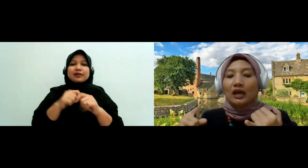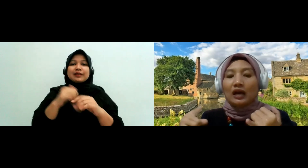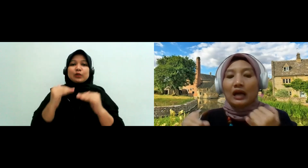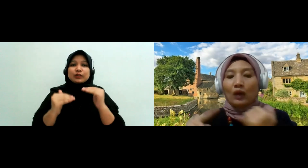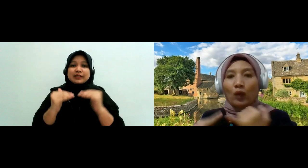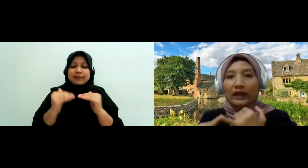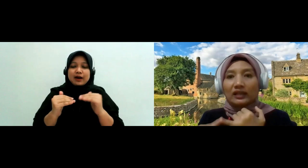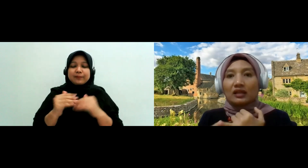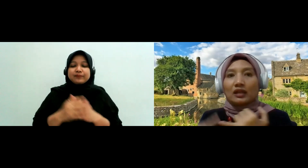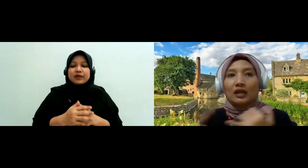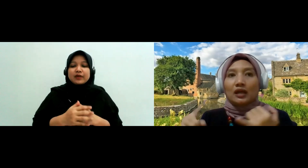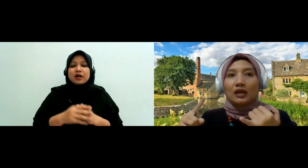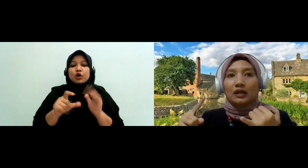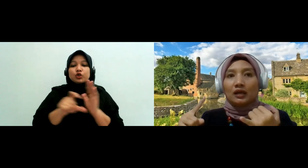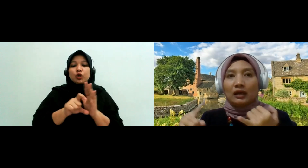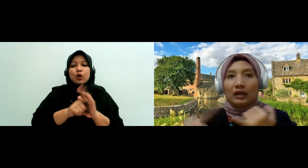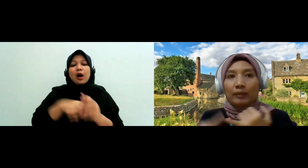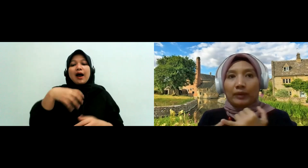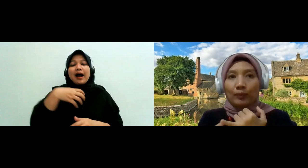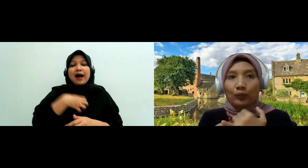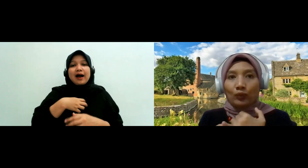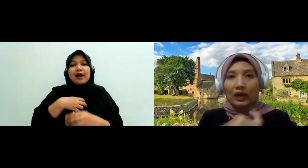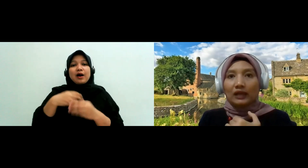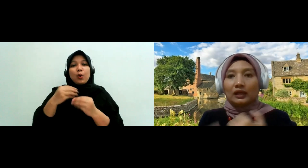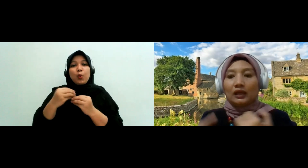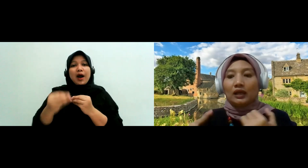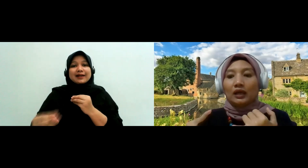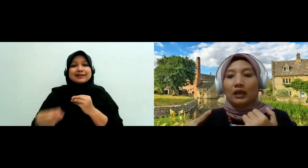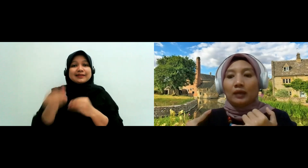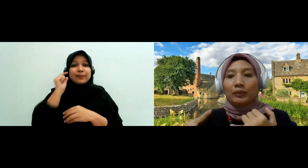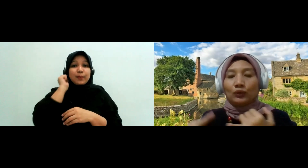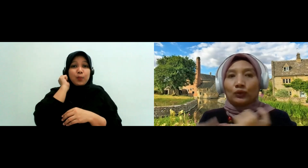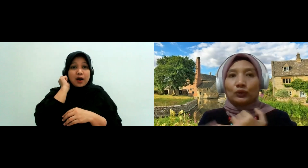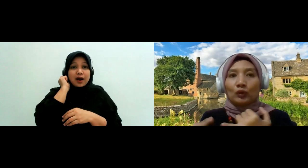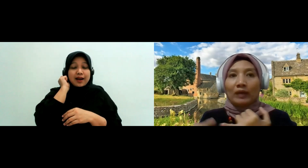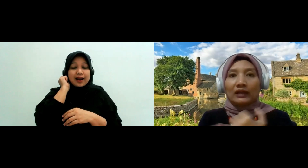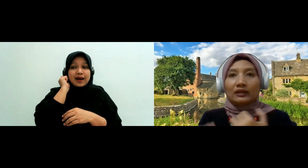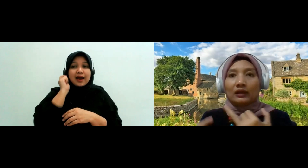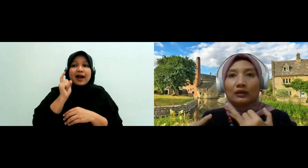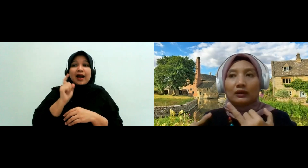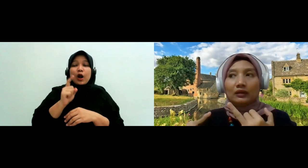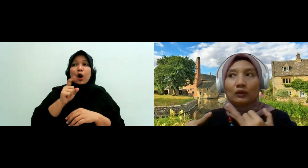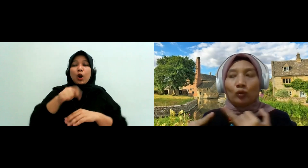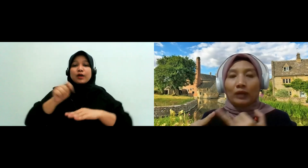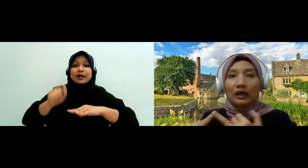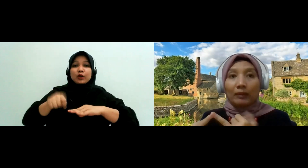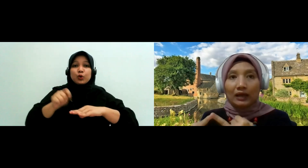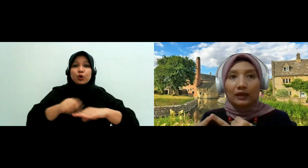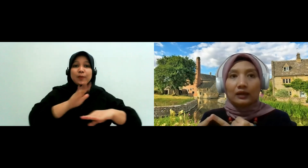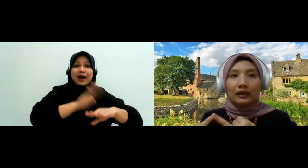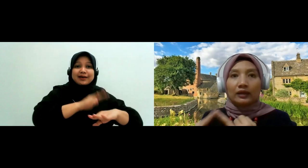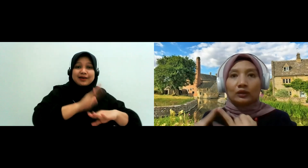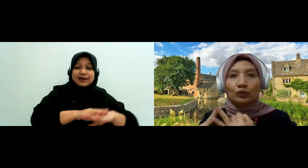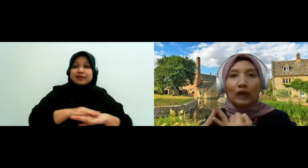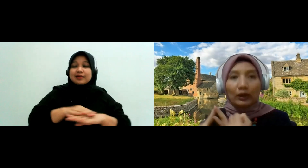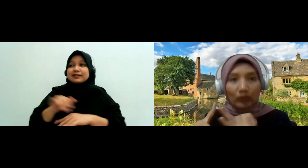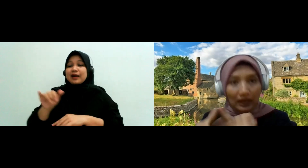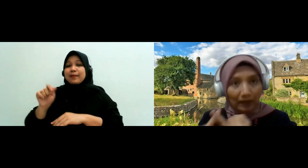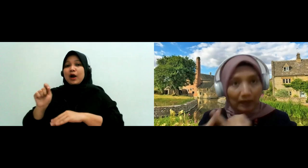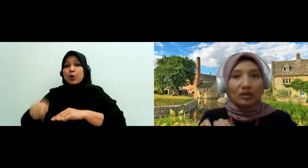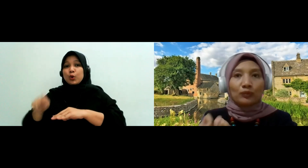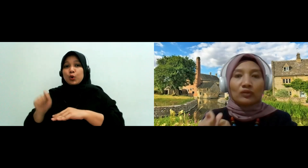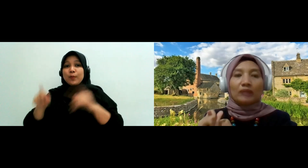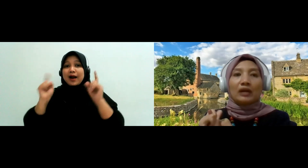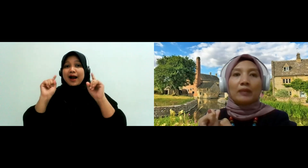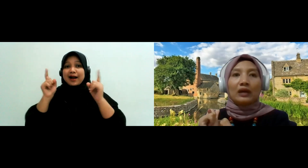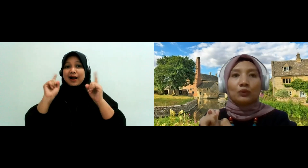hak waris perempuan menurut hukum adat dan hukum agama itu sudah